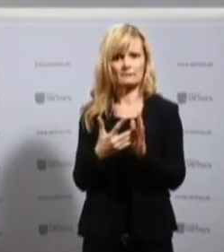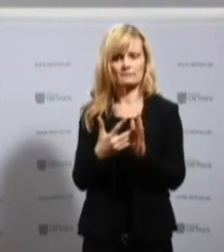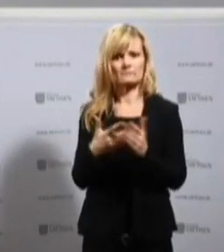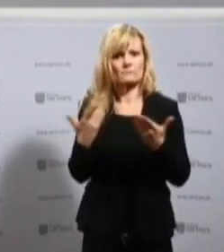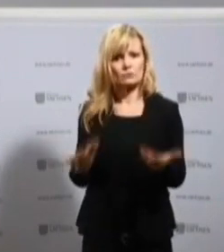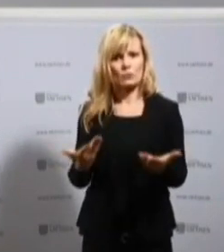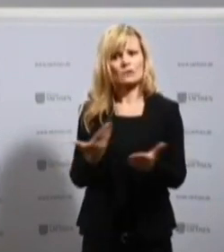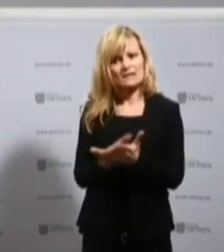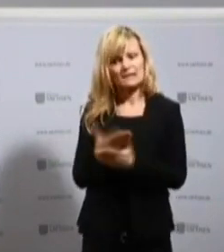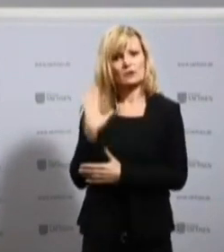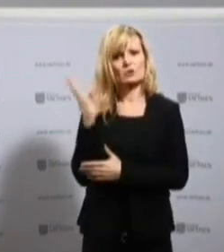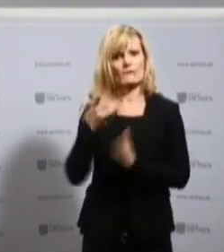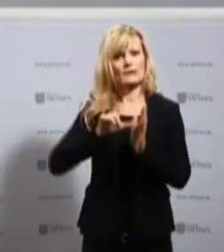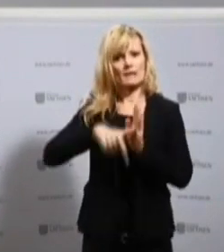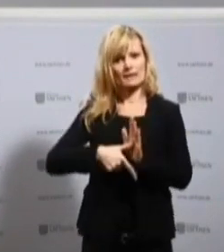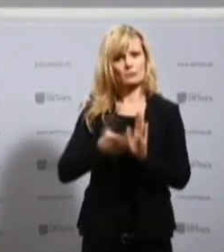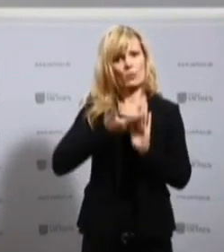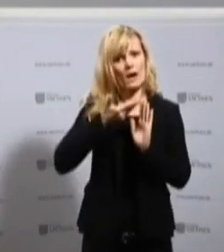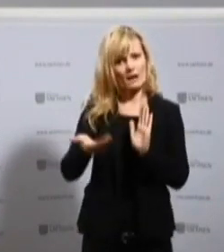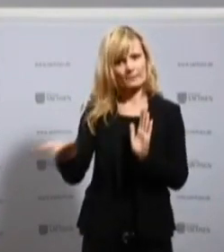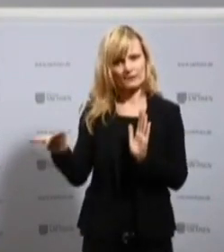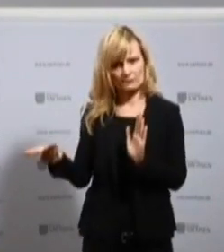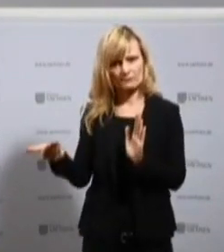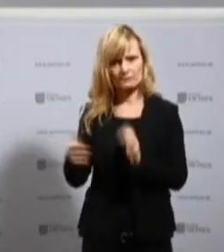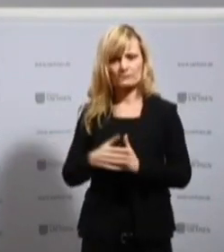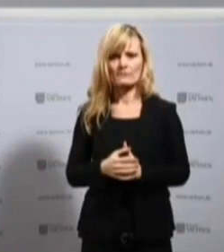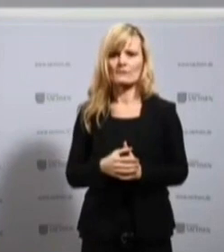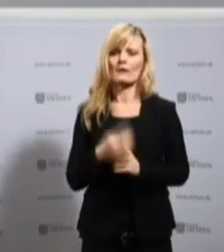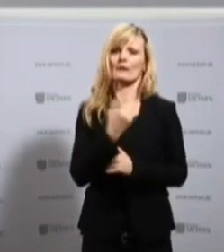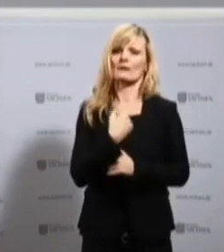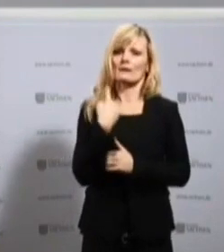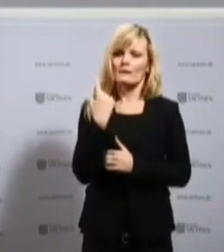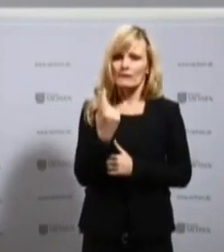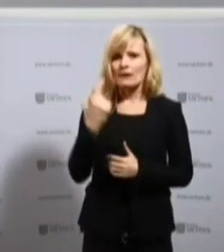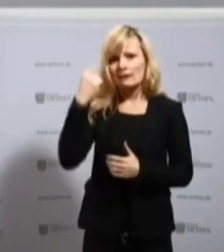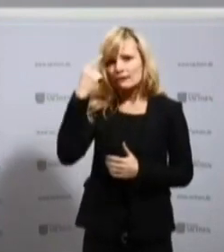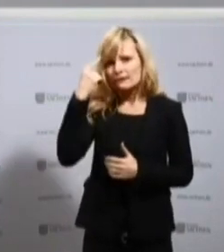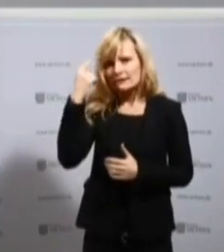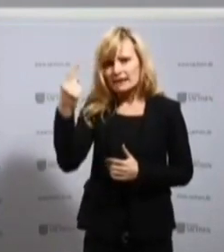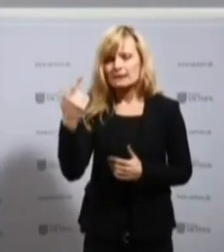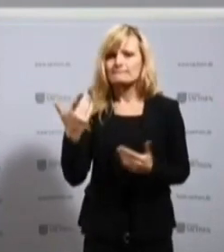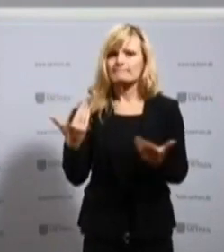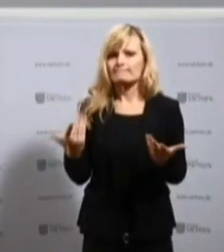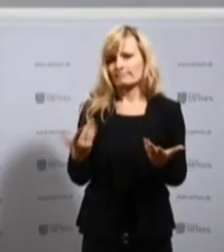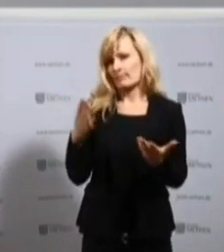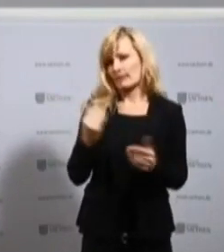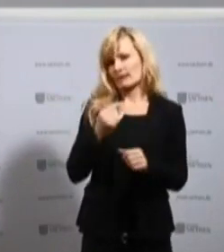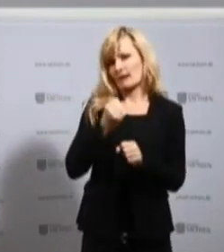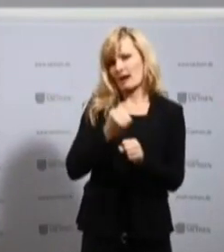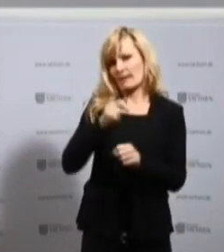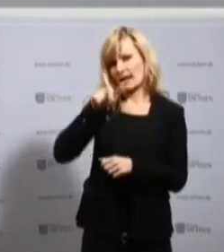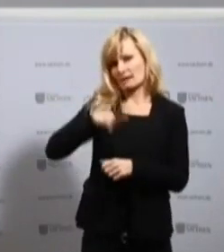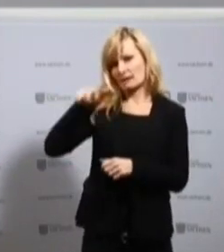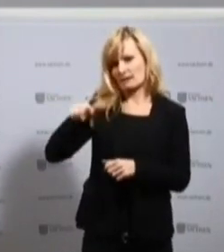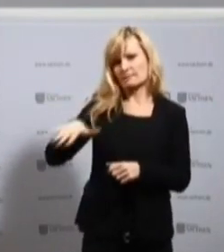Serviceleistung anzubieten. Wir gehen davon aus, dass darüber hinaus Mitarbeiter in den